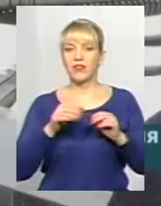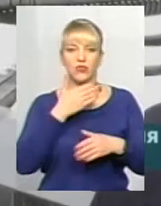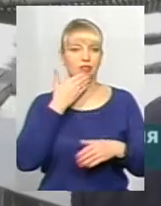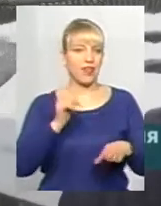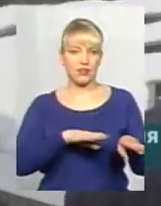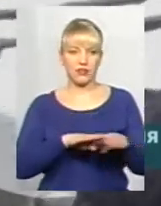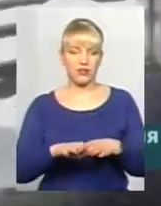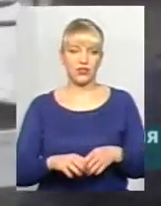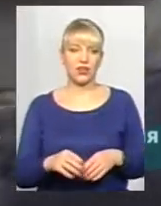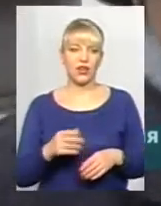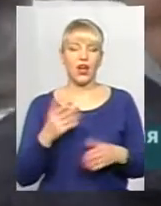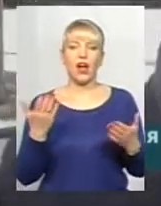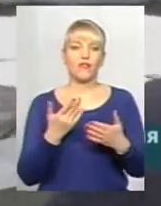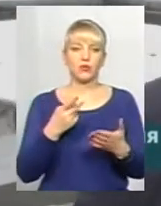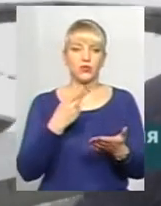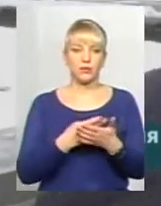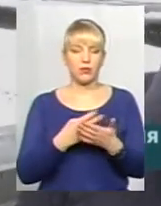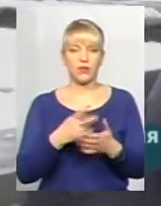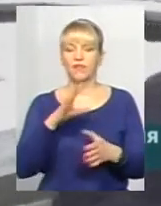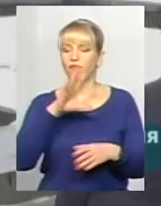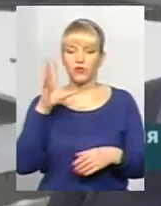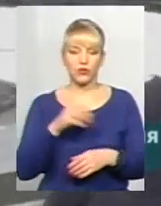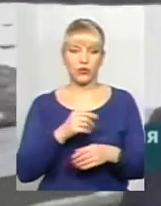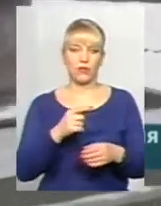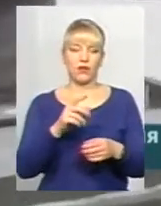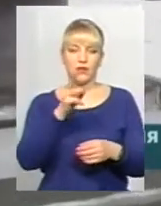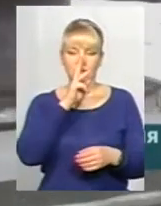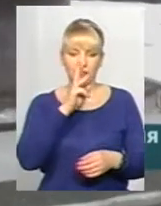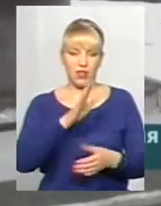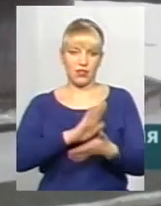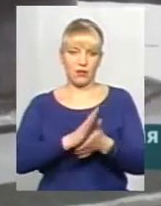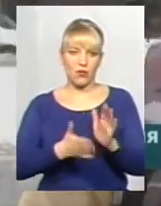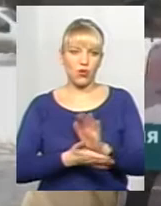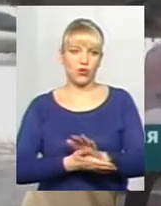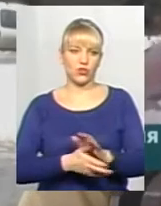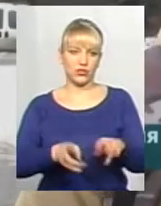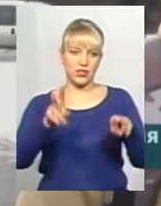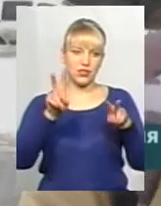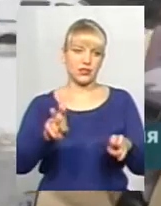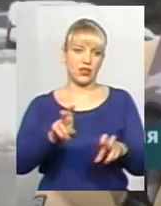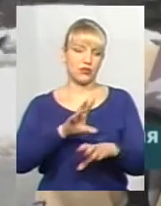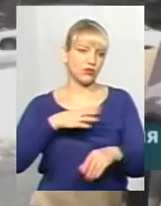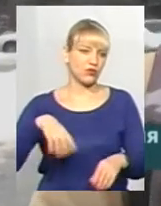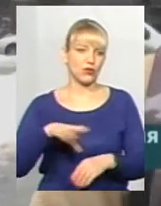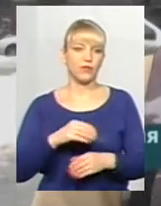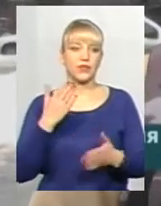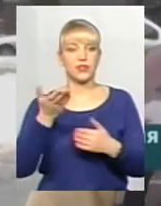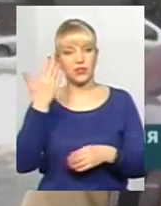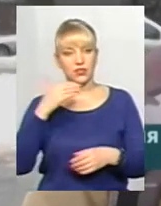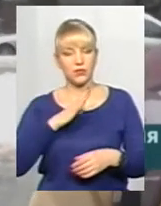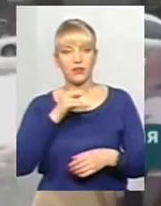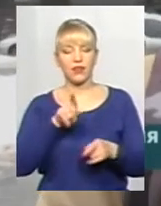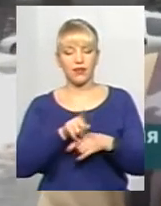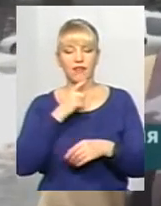А чому це проявляється? У всьому, і в зарплаті, і в положенні, і в статусі, і в кругу. Ну, якщо раніше була така традиція, що